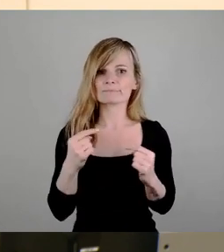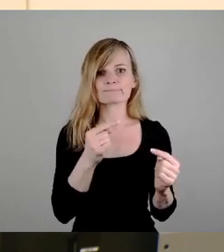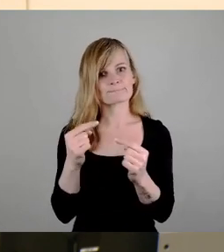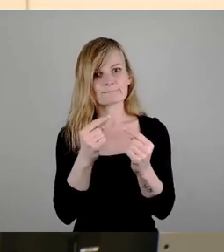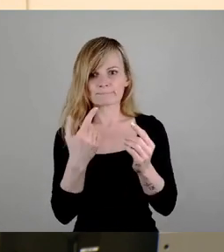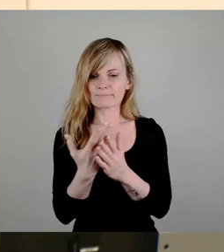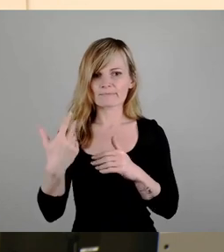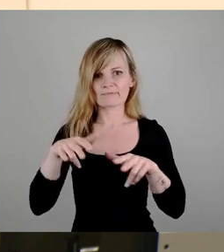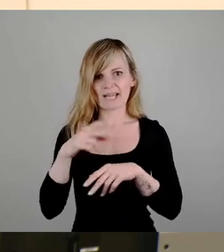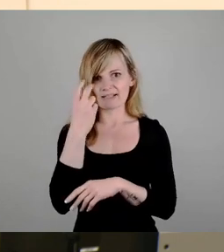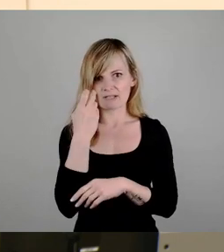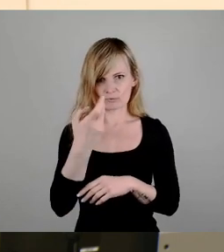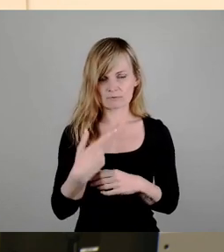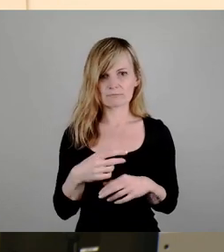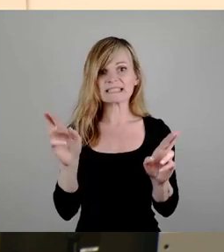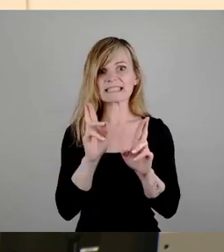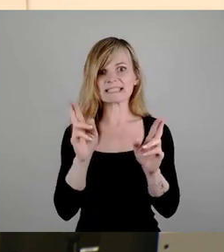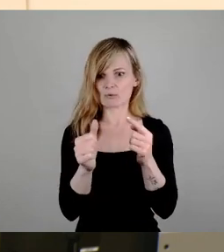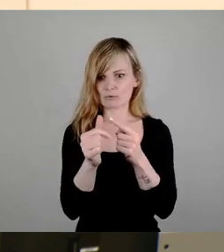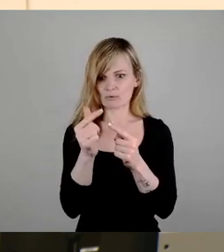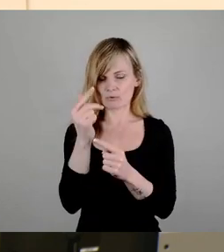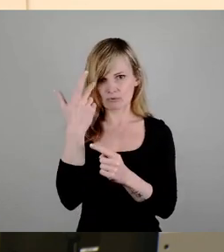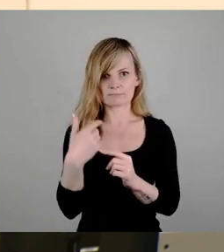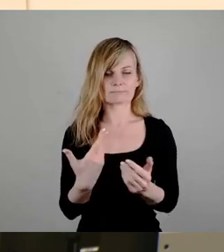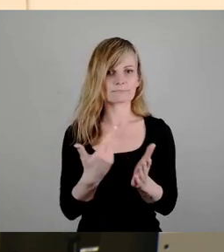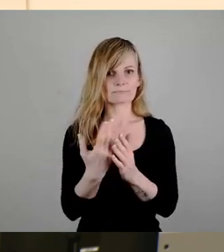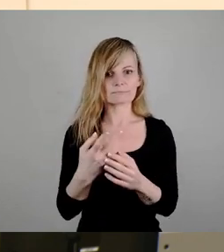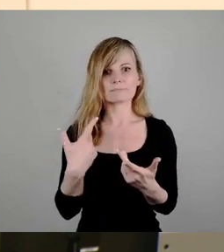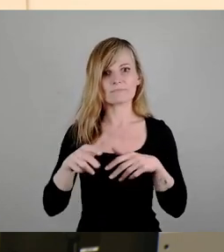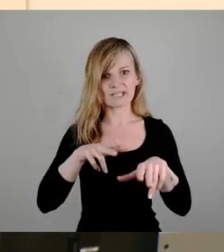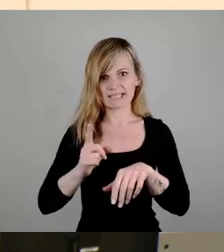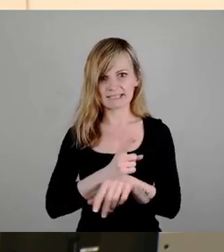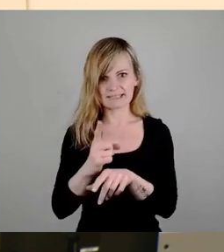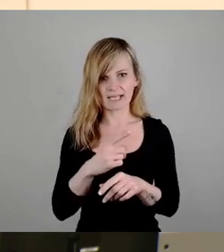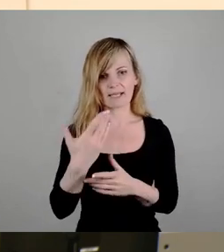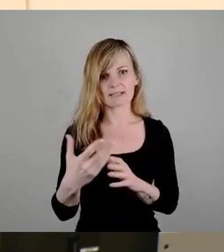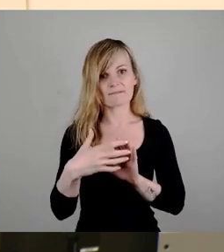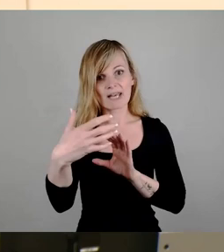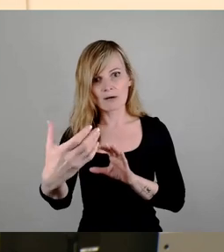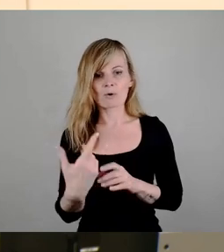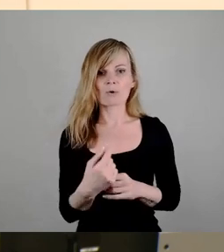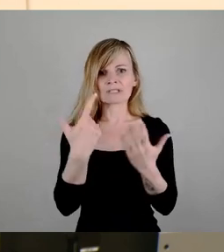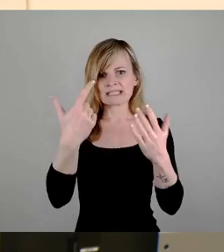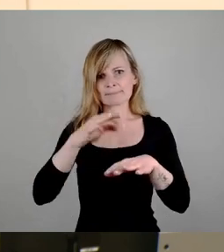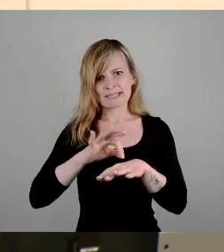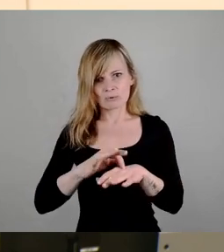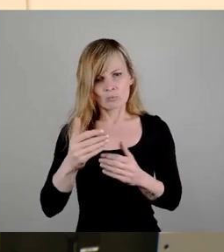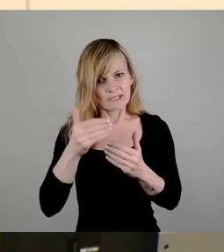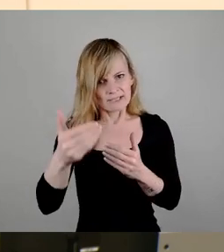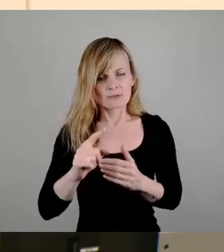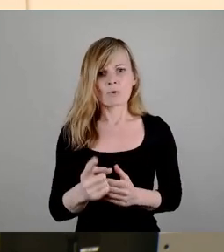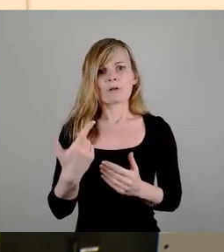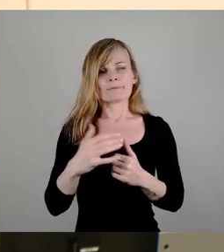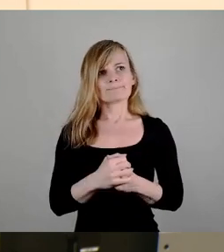Risiken wurden benannt. Eine Verlängerung der Verkehrszeiten über die Brücke um jenseits sieben Minuten. Die